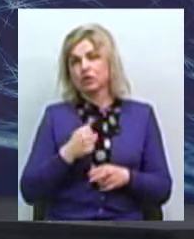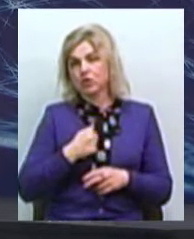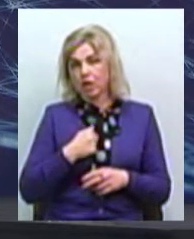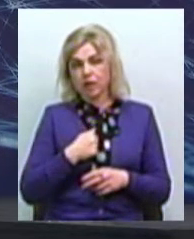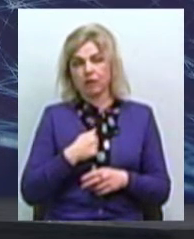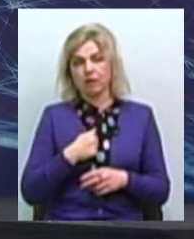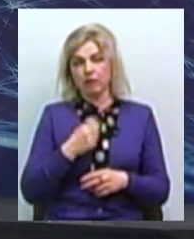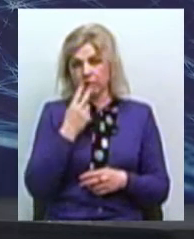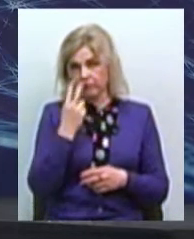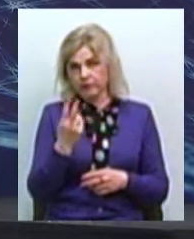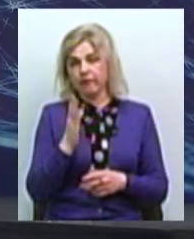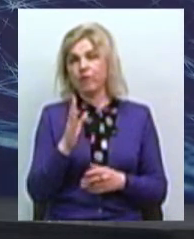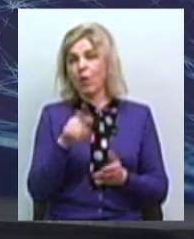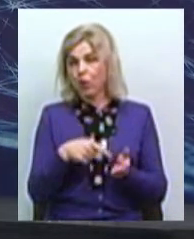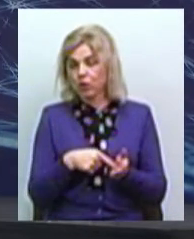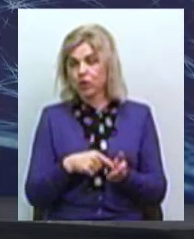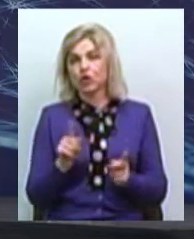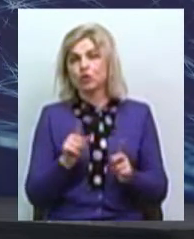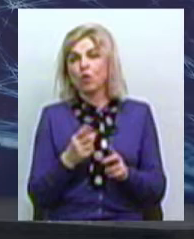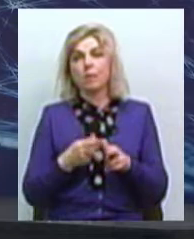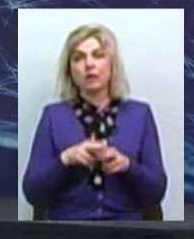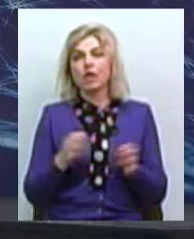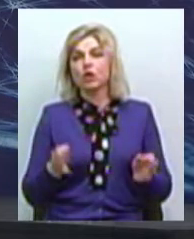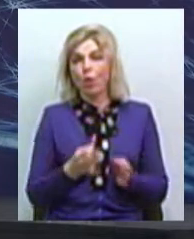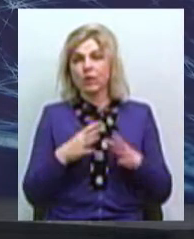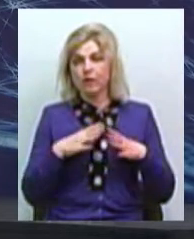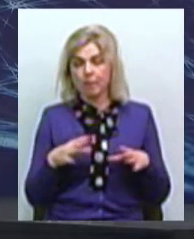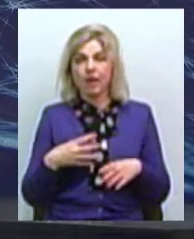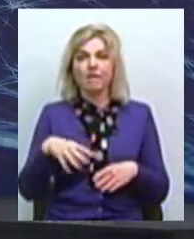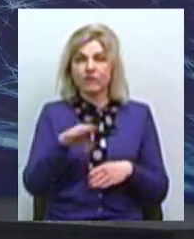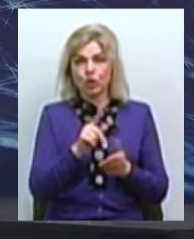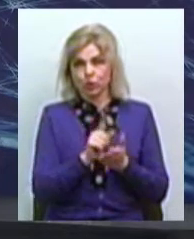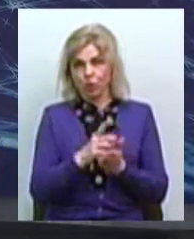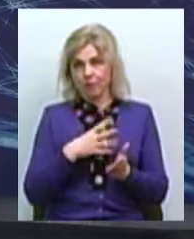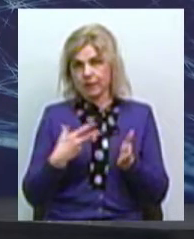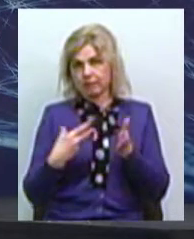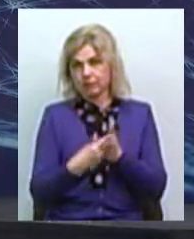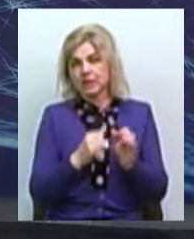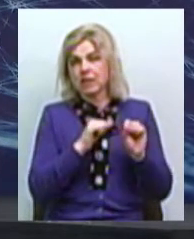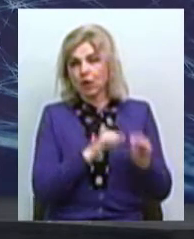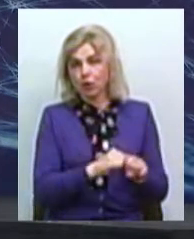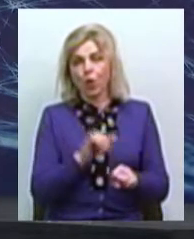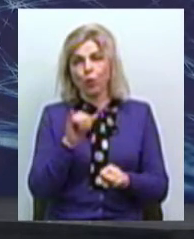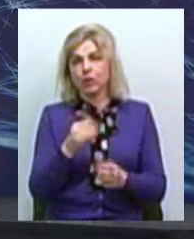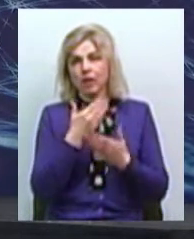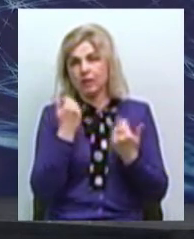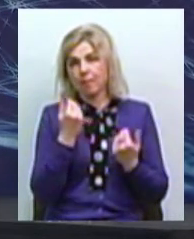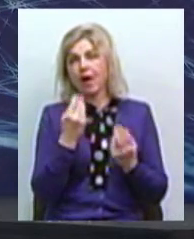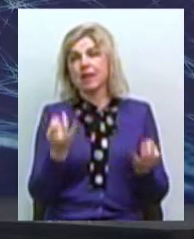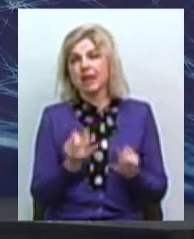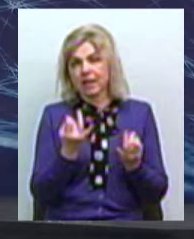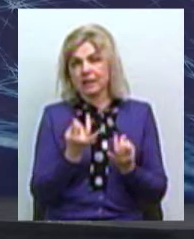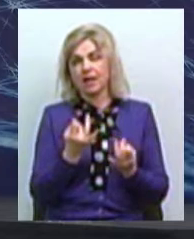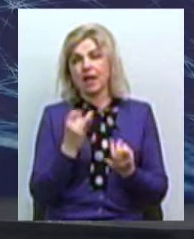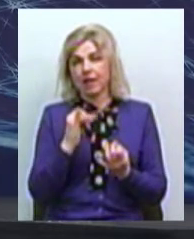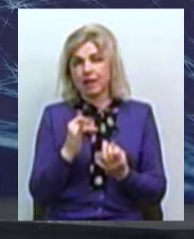ми іноді бачимо у місті. Тому, задля того, щоб цього ніколи не було, всі тварини мають бути стерилізовані, коли в них немає інтересу, немає гону у